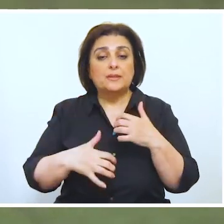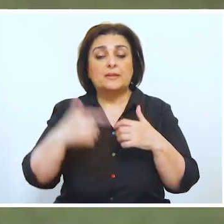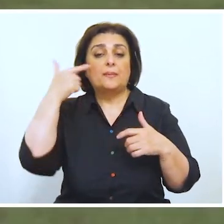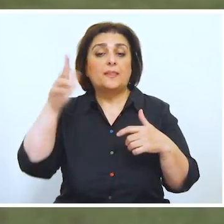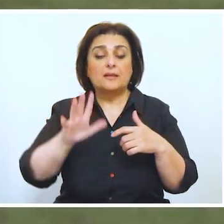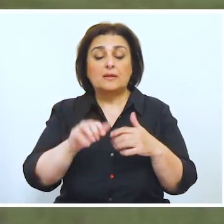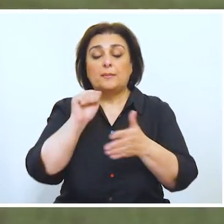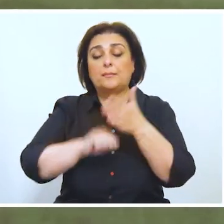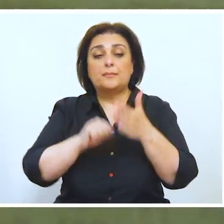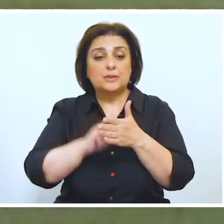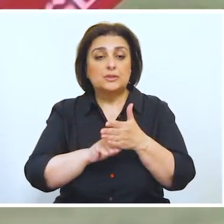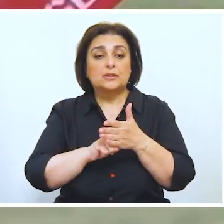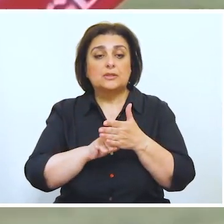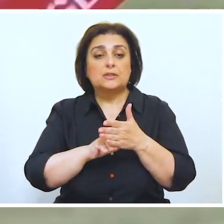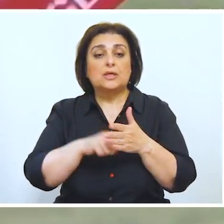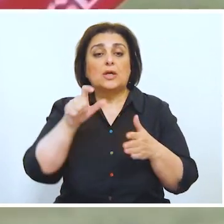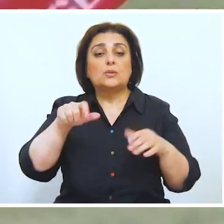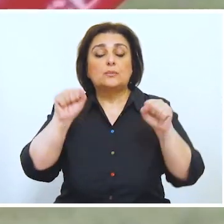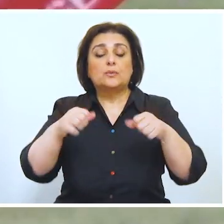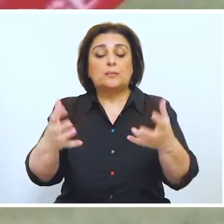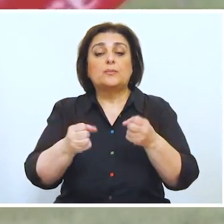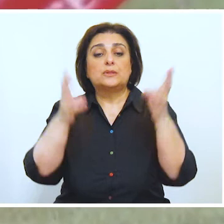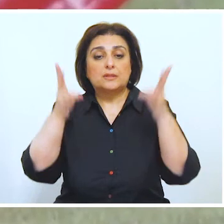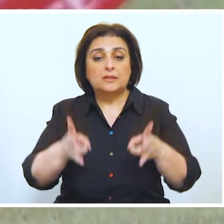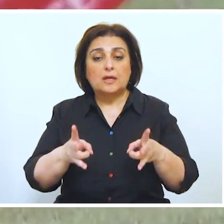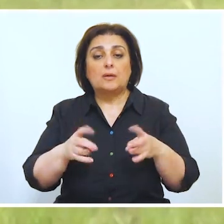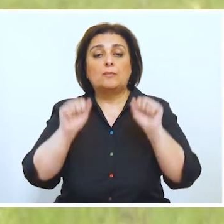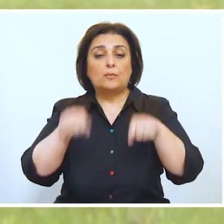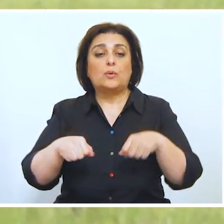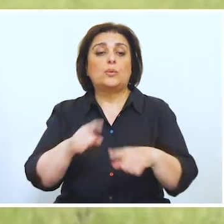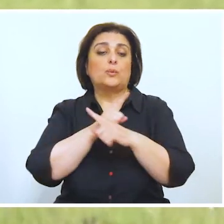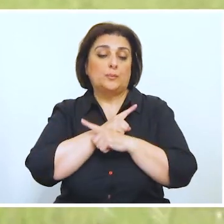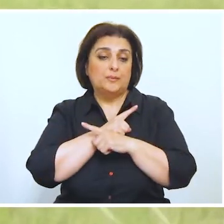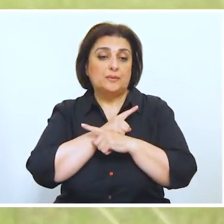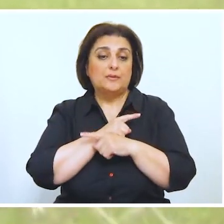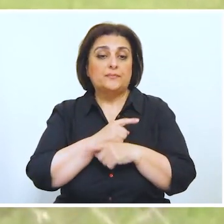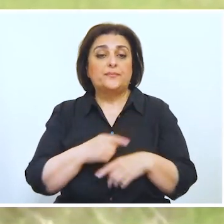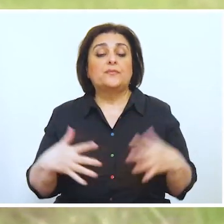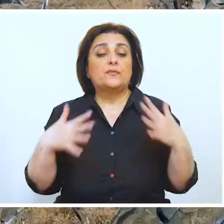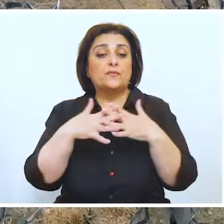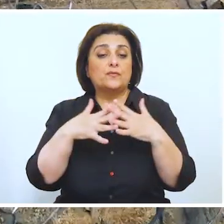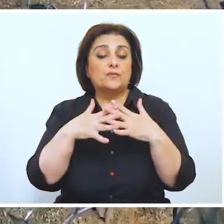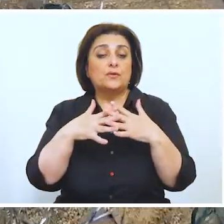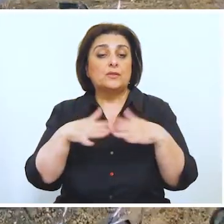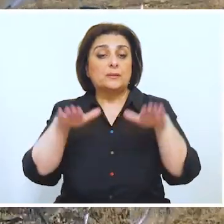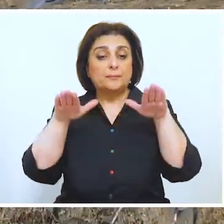məsuliyyətsizliy və məlumatsızlıq üzündən çoxlu sayda insan xəsarət ala, həyatını itirə bilər.